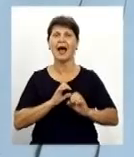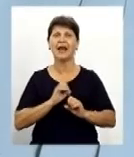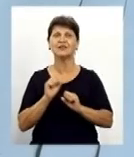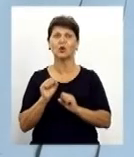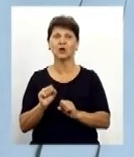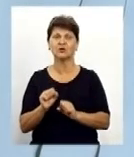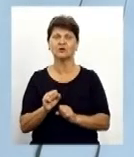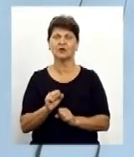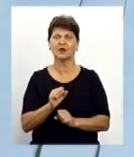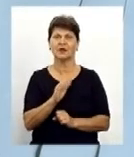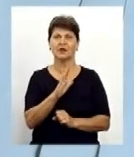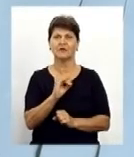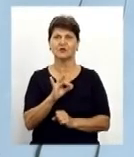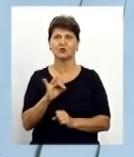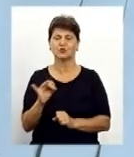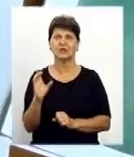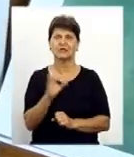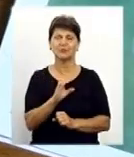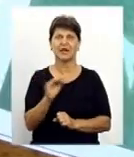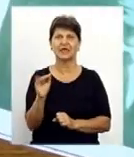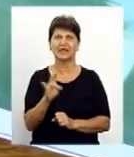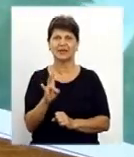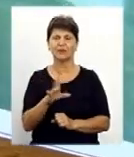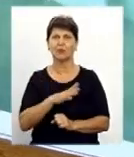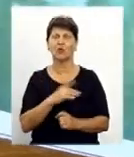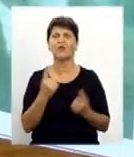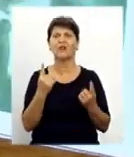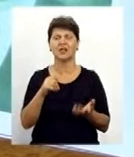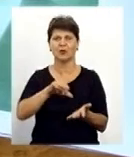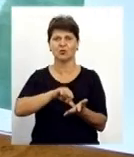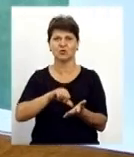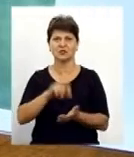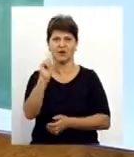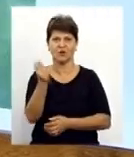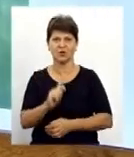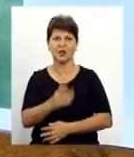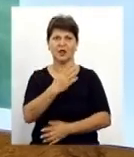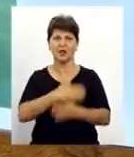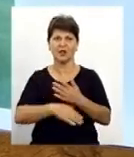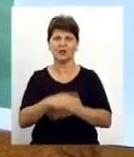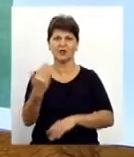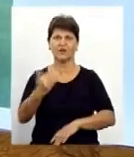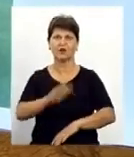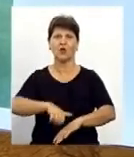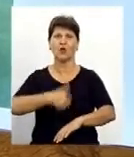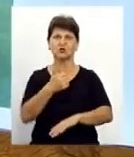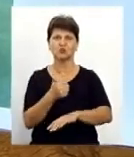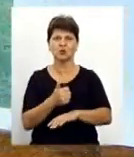Васюра Степан Некіфорович, він був учасником Великої вітчизняної війни, інвалідом, він очолював